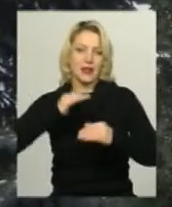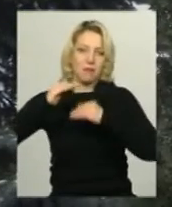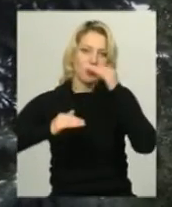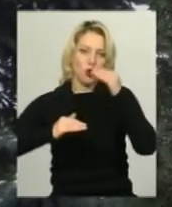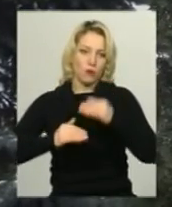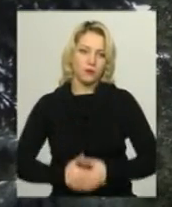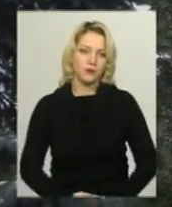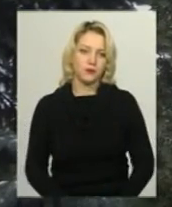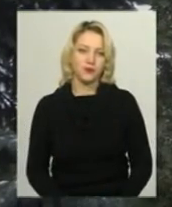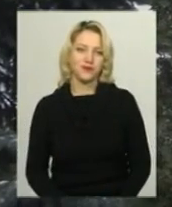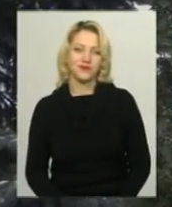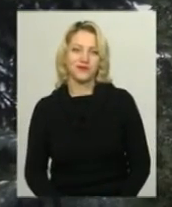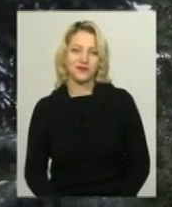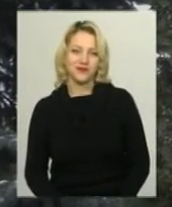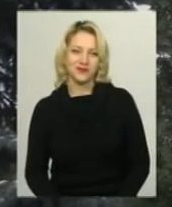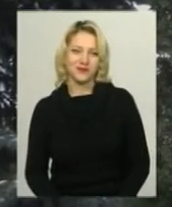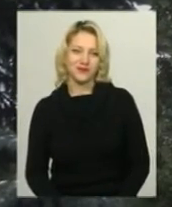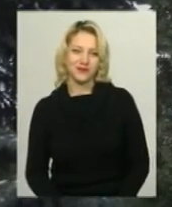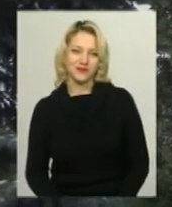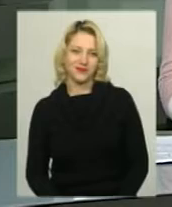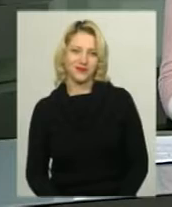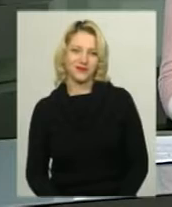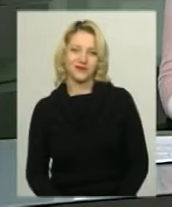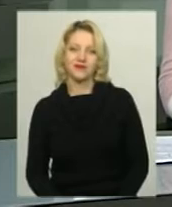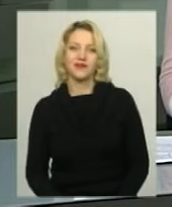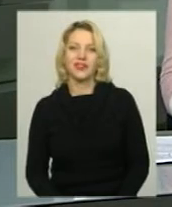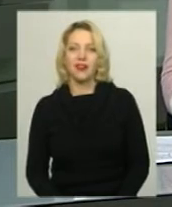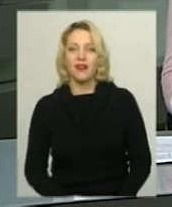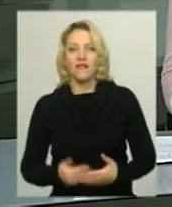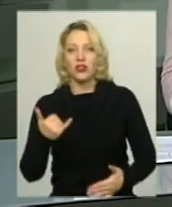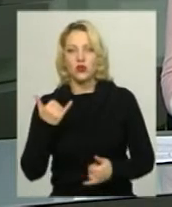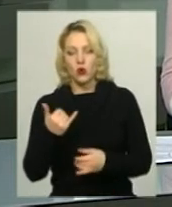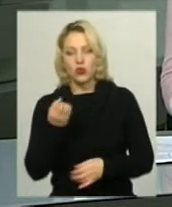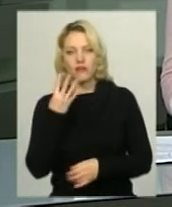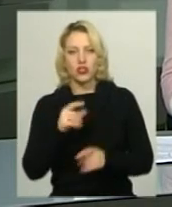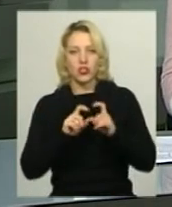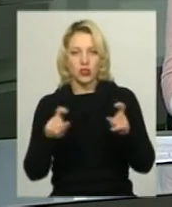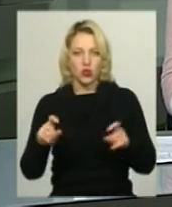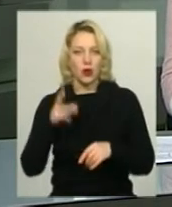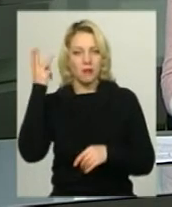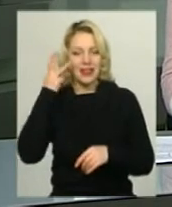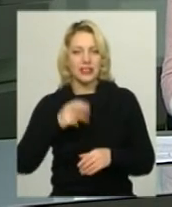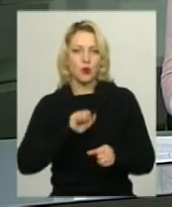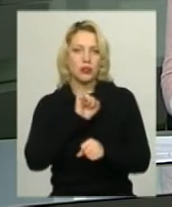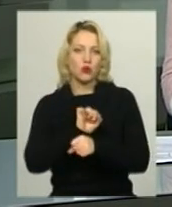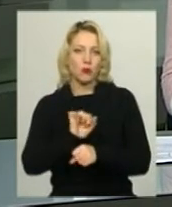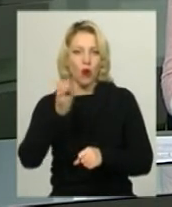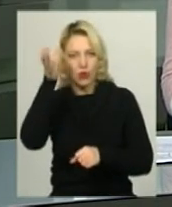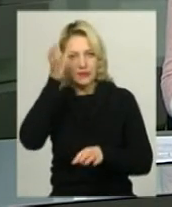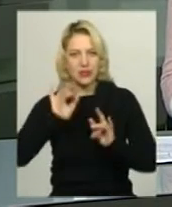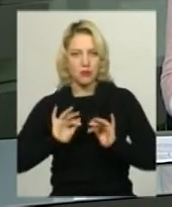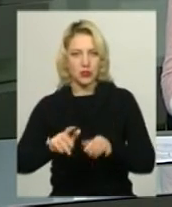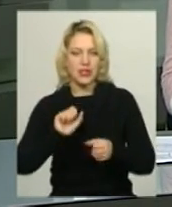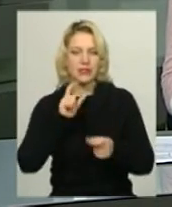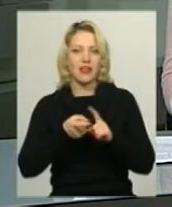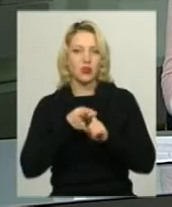Михайло Жила, Іван Мовчан, новини Поділля Центр. Від сьогодні у 14-х школах Хмельницького призупинено освітній процес